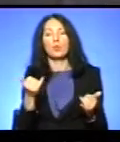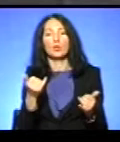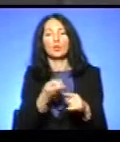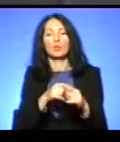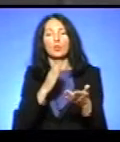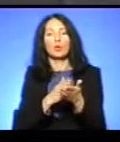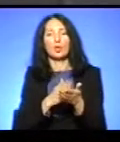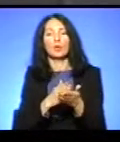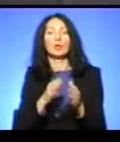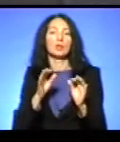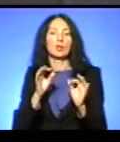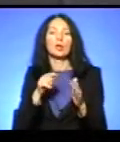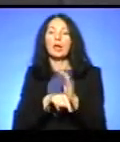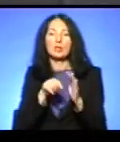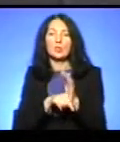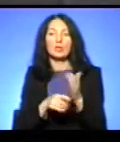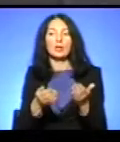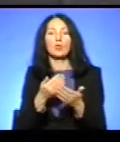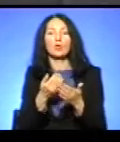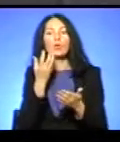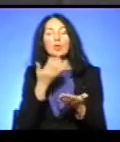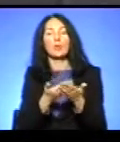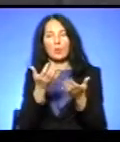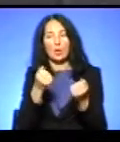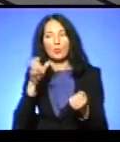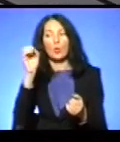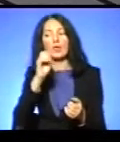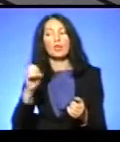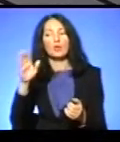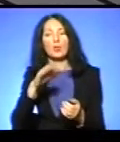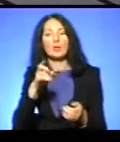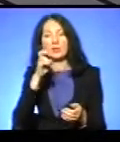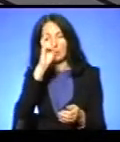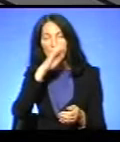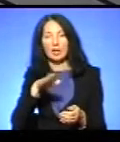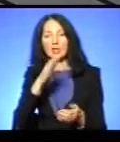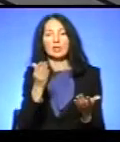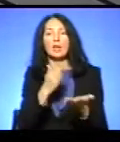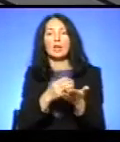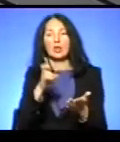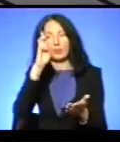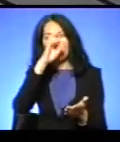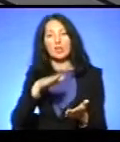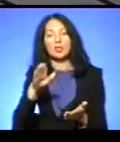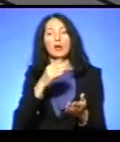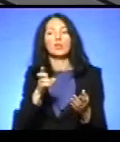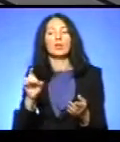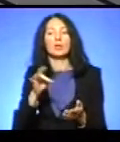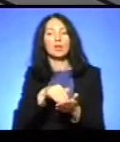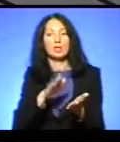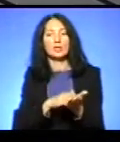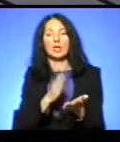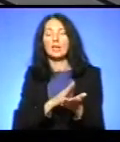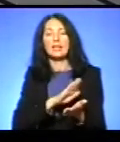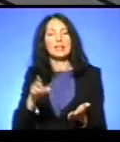ми беремо європейські країни, де є один державний реєстр і декілька недержавних, вони всі об'єднуються під гідою саме державного реєстру